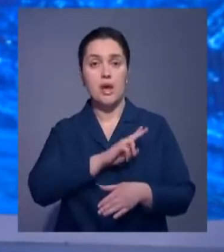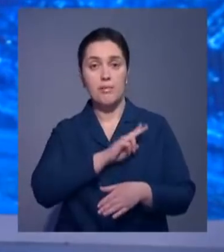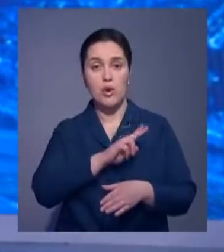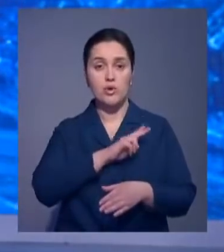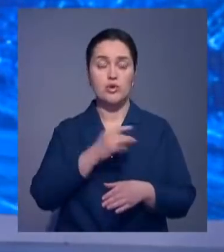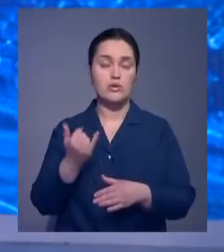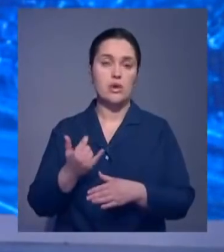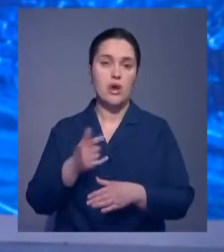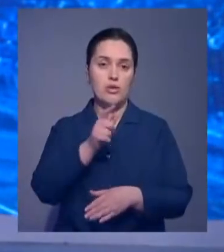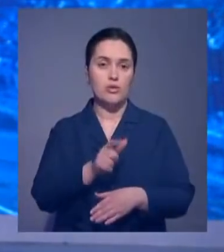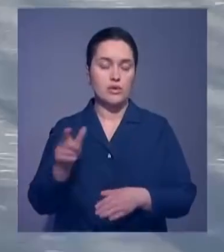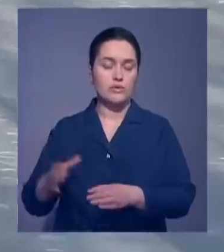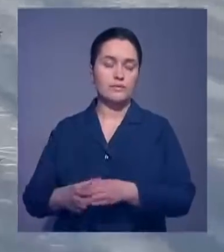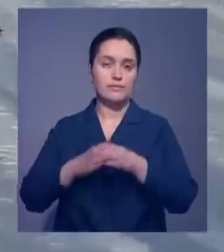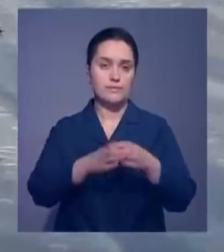инспекции вышли волонтеры.